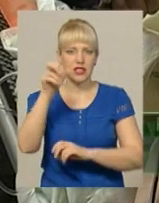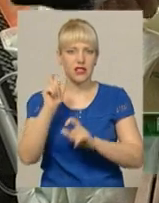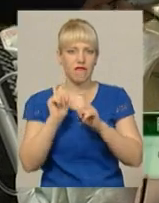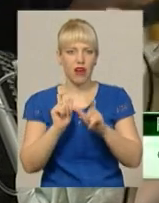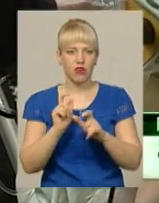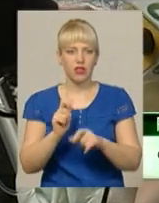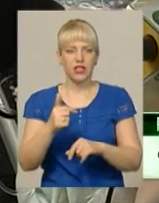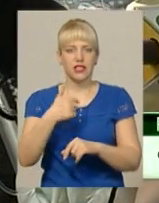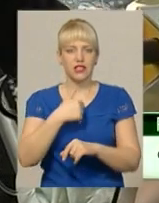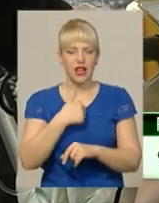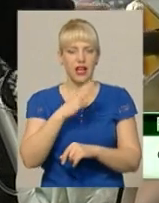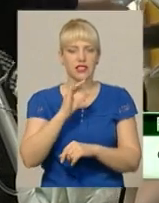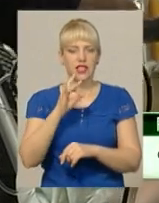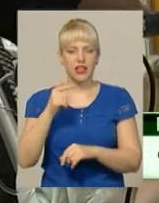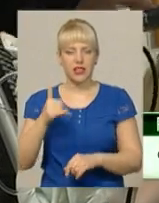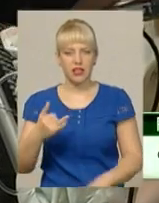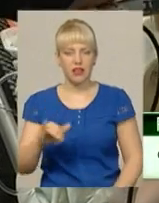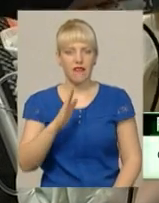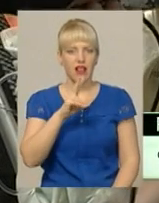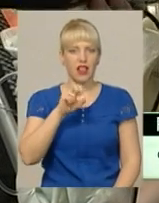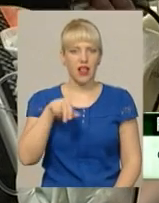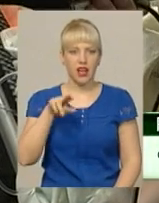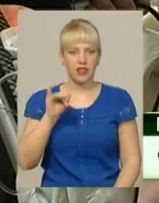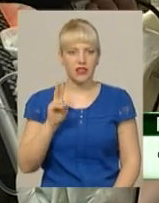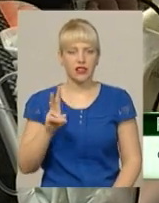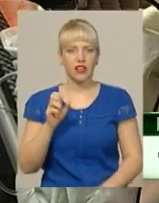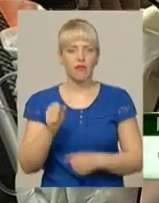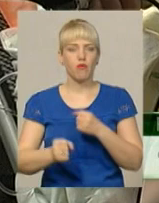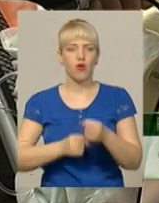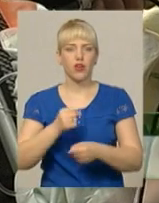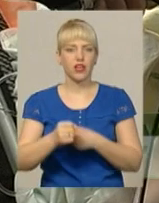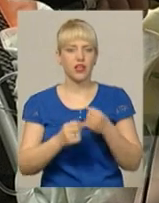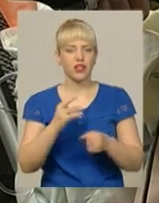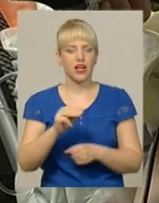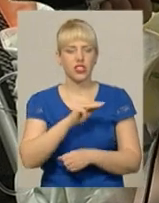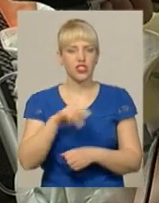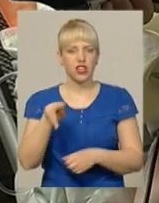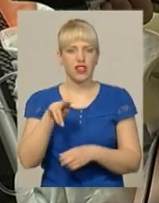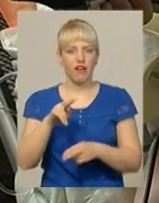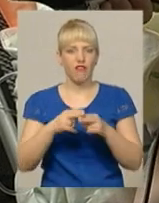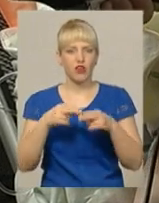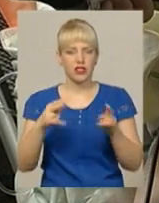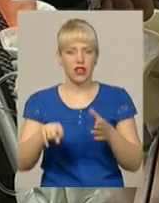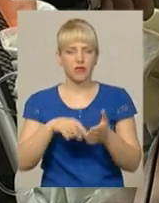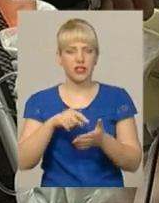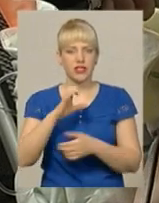Сергій, Владик, поїхали на ЖД вокзал в місто Словоли.